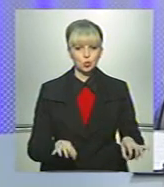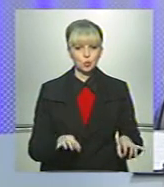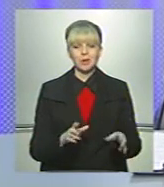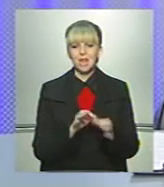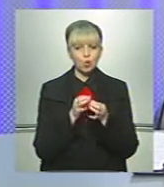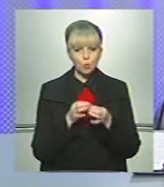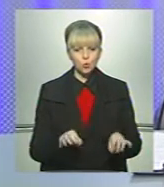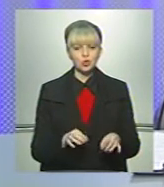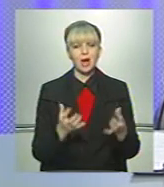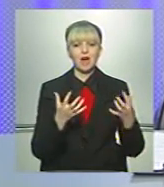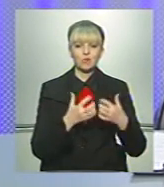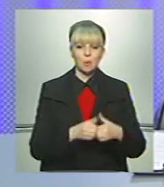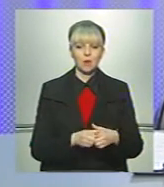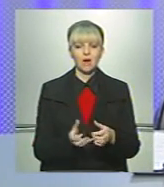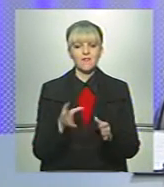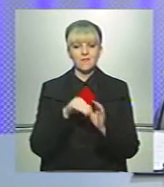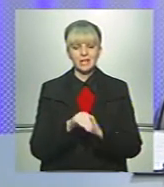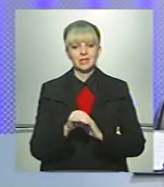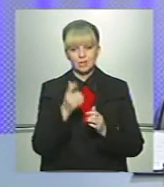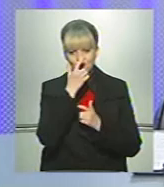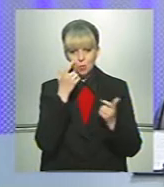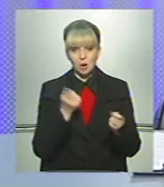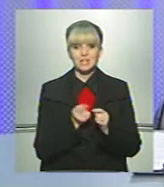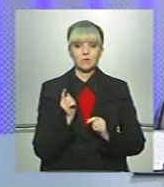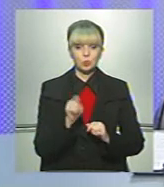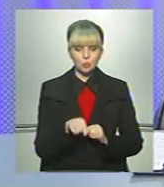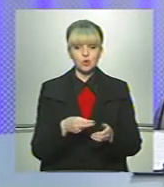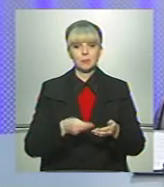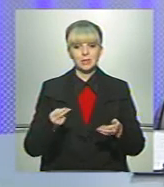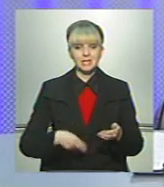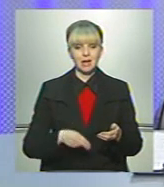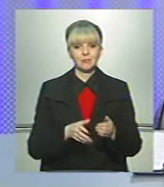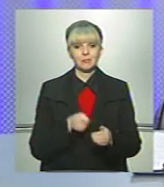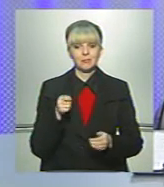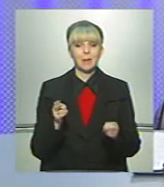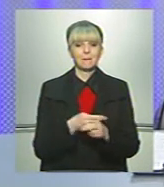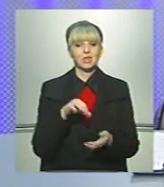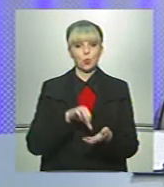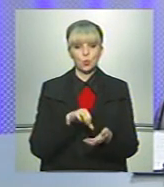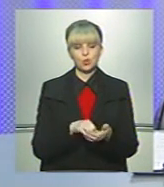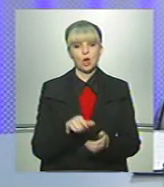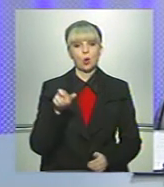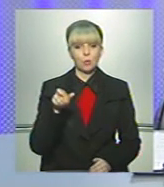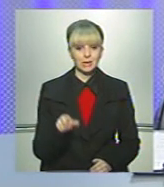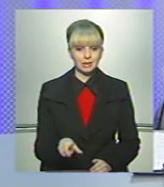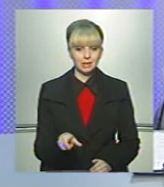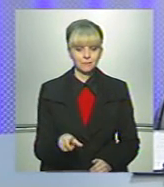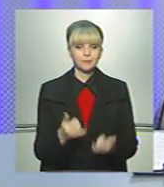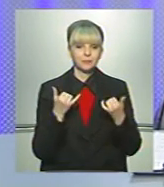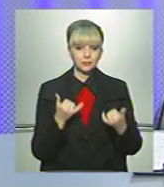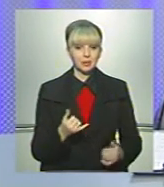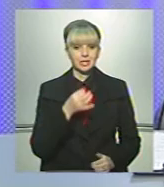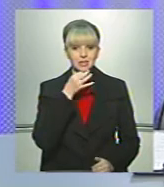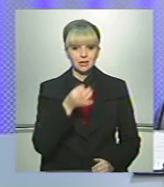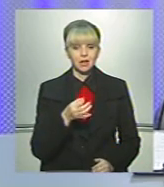недопущення автоматичного введення інформації, в тому числі підписання петиції без участі громадянина. Нині з